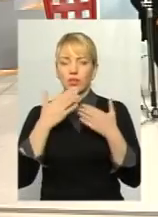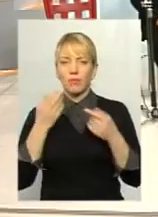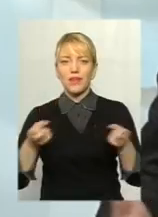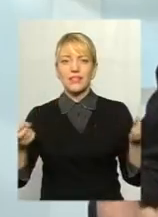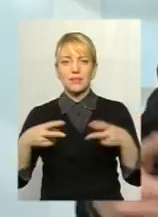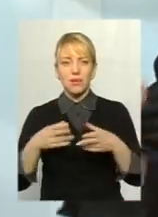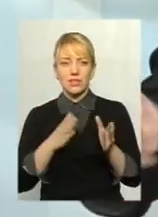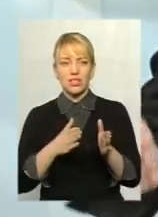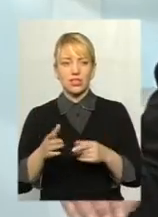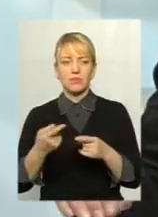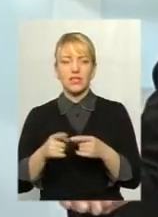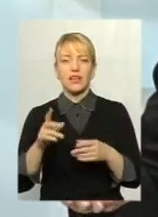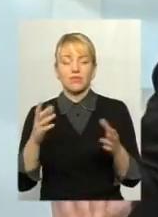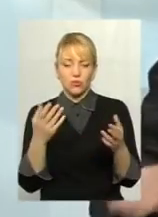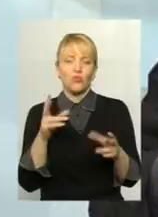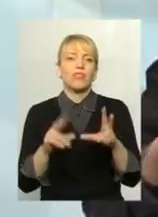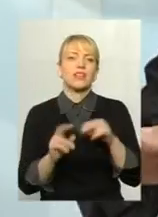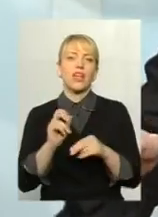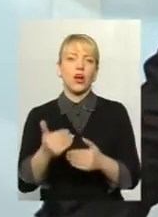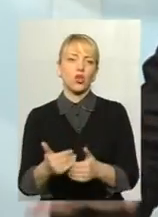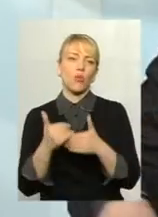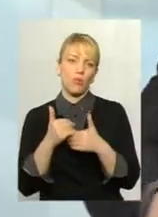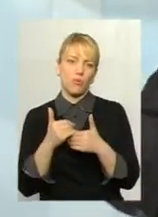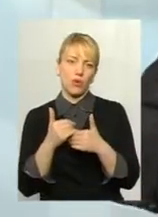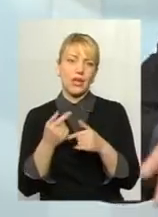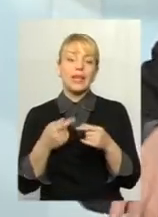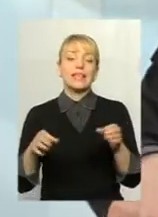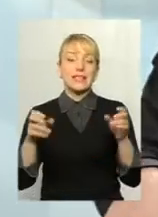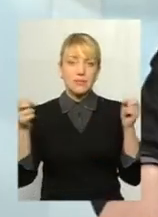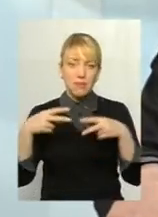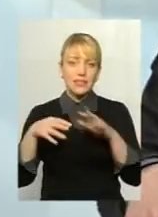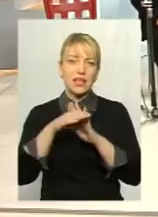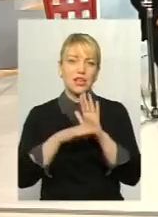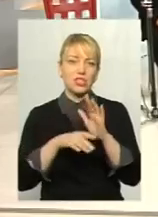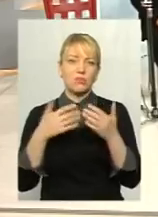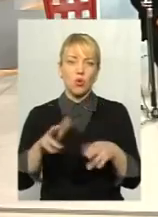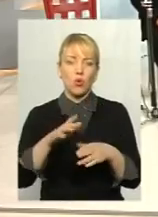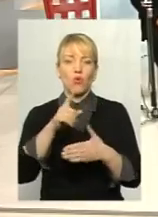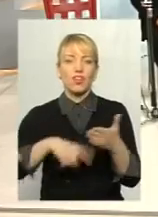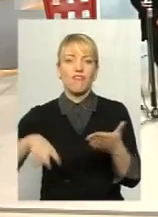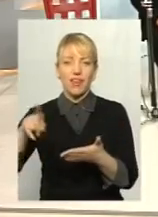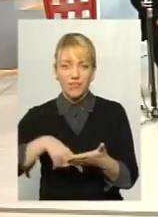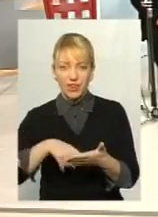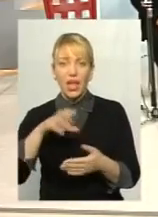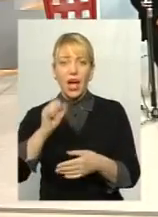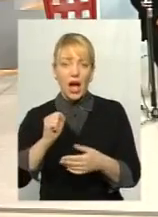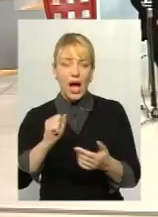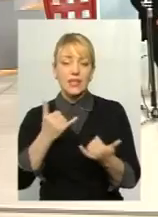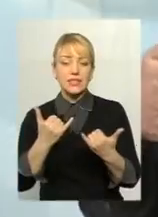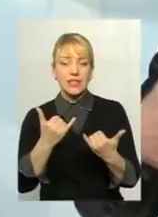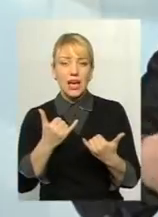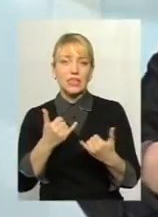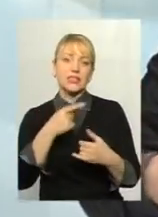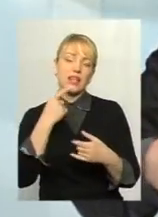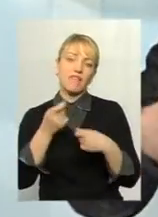фактично була якась допомога. Розумієте, який він називав спецрежим. Його вивели спецрежим, але ввели за місту, як називає сьогодні